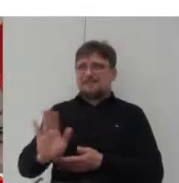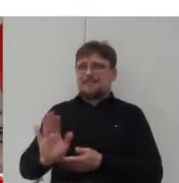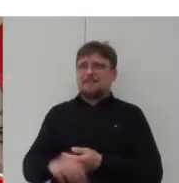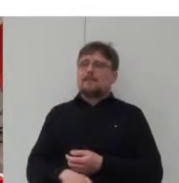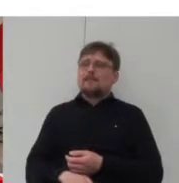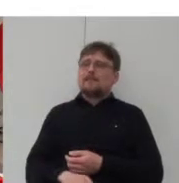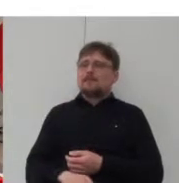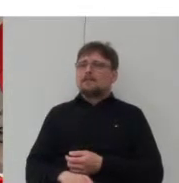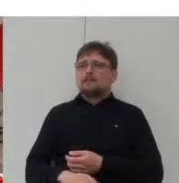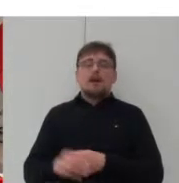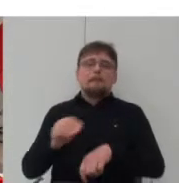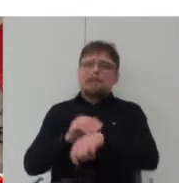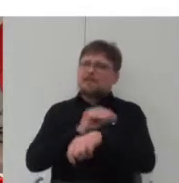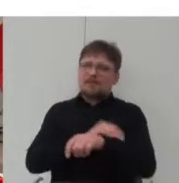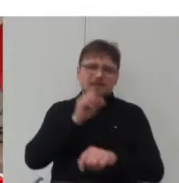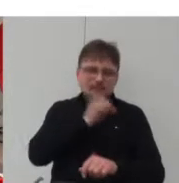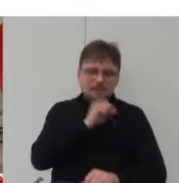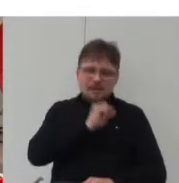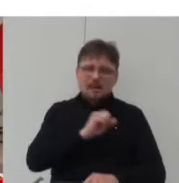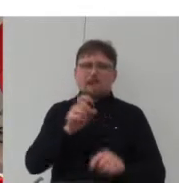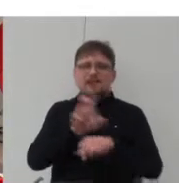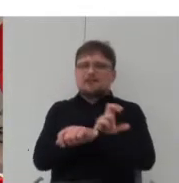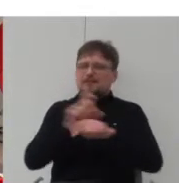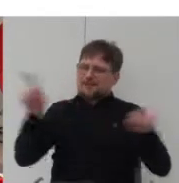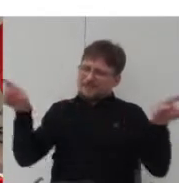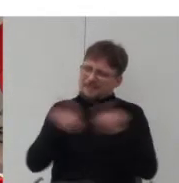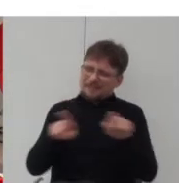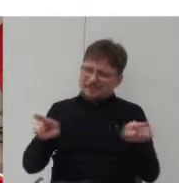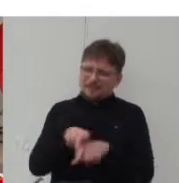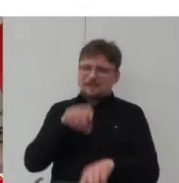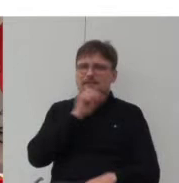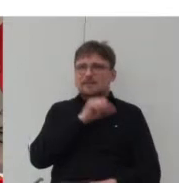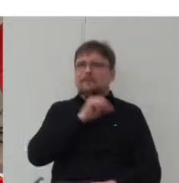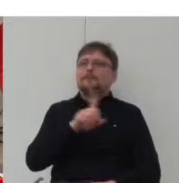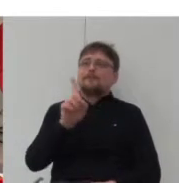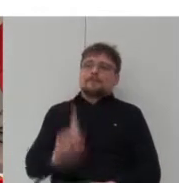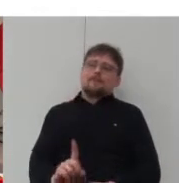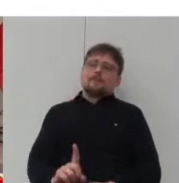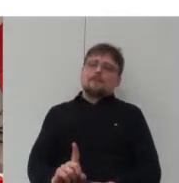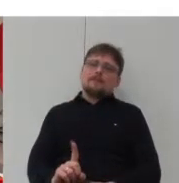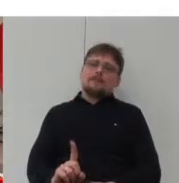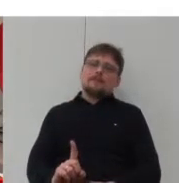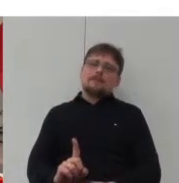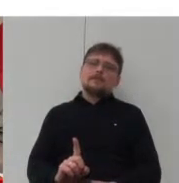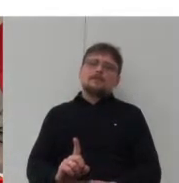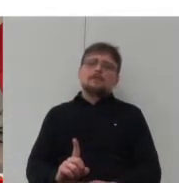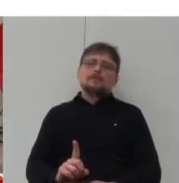sensie metody ani w sensie technologii natomiast jest to